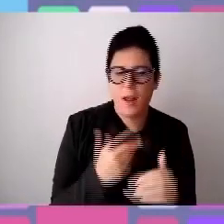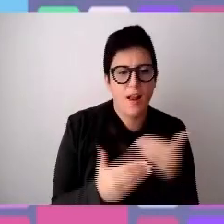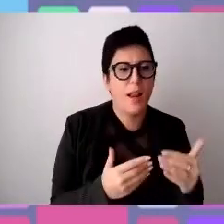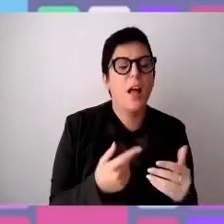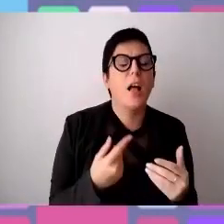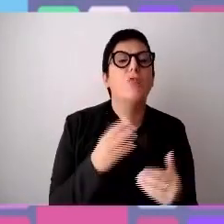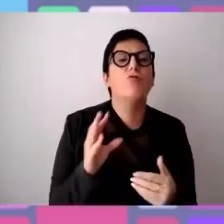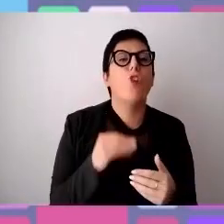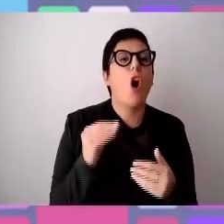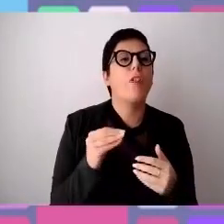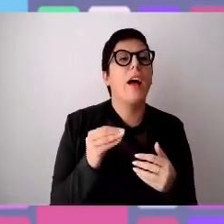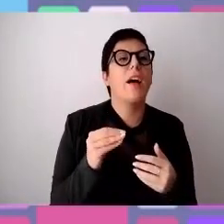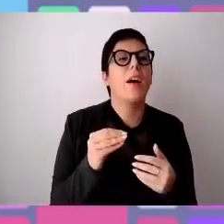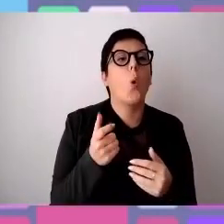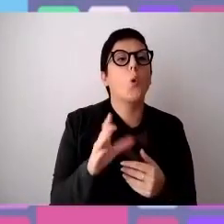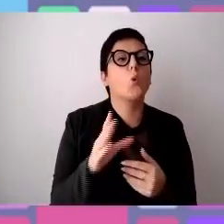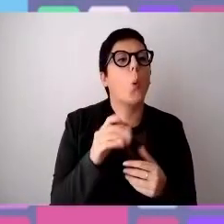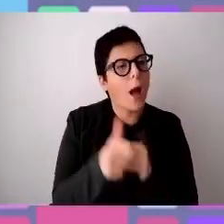riuscendo a cambiare la cultura